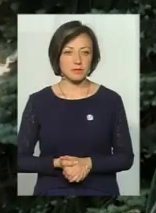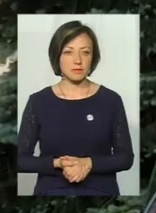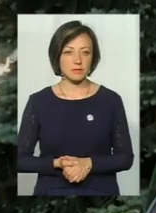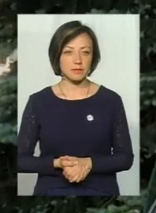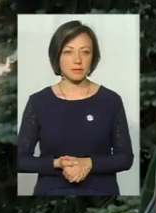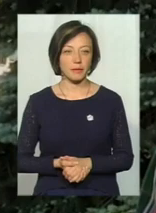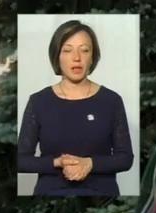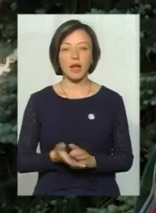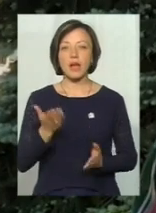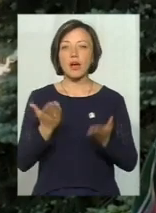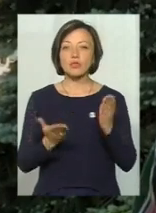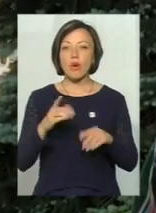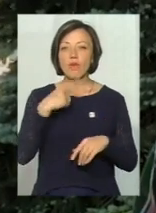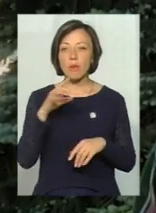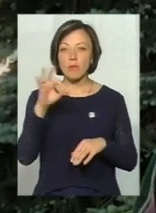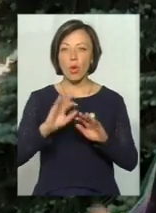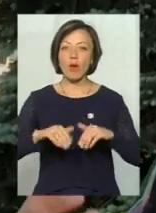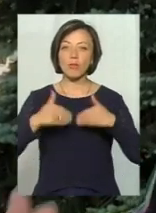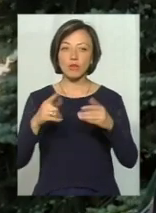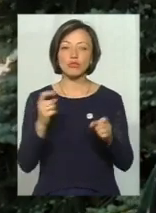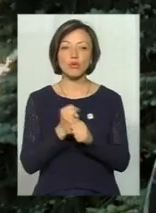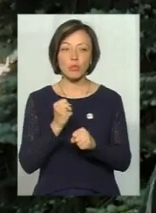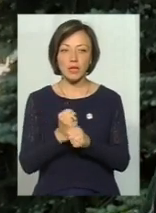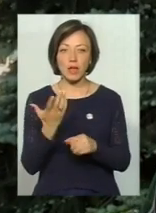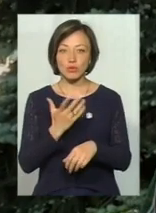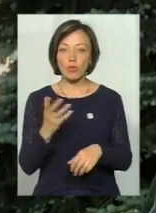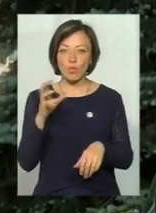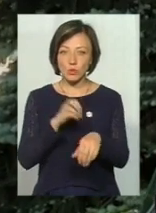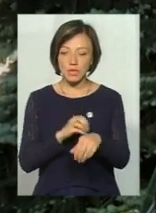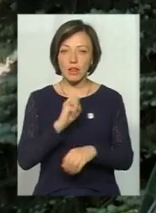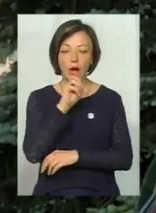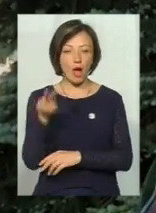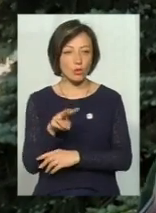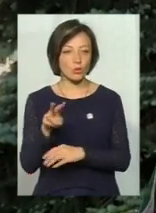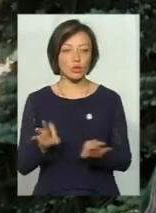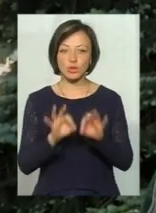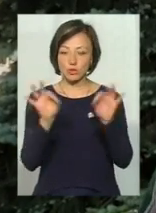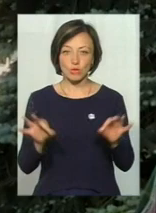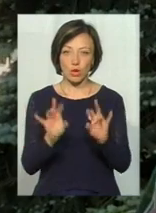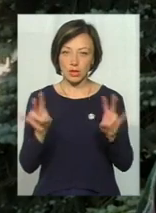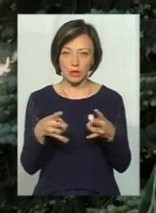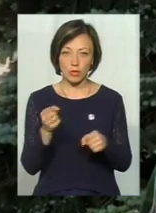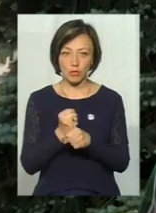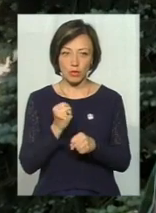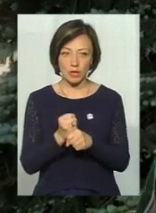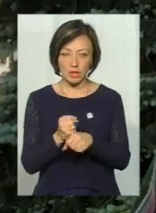Якщо говорити про рекомендації, що робити, якщо вже вкусила тебе гадюка, в першу чергу нічого не робити з самим укусом.